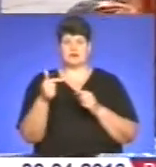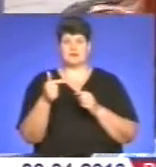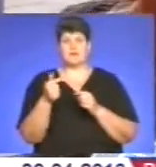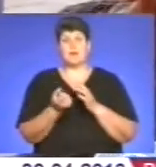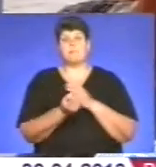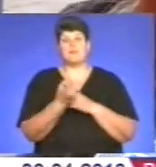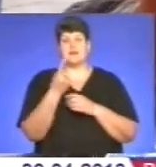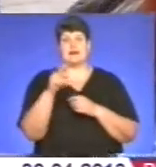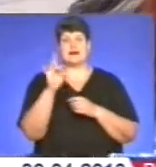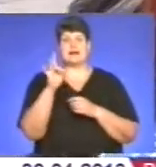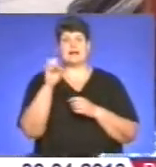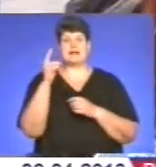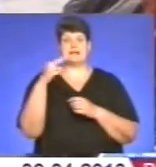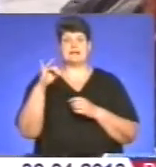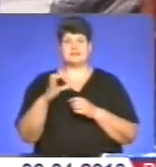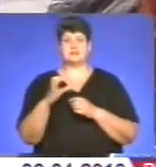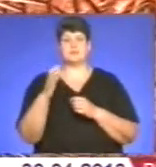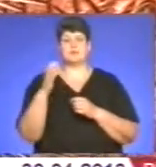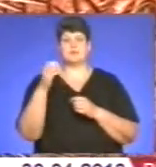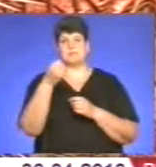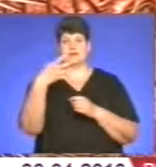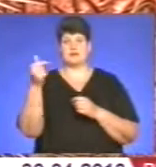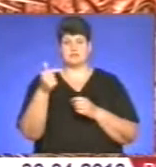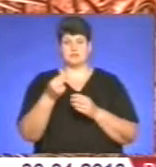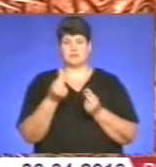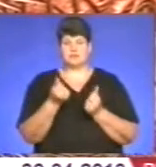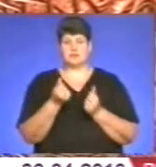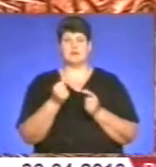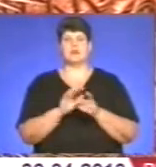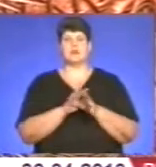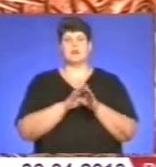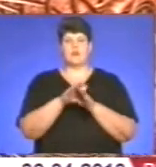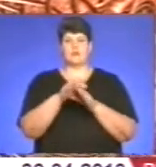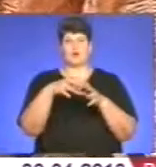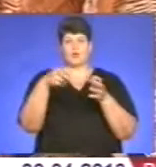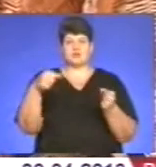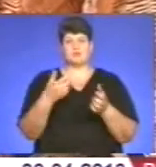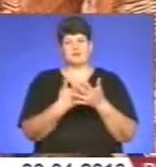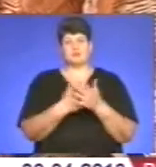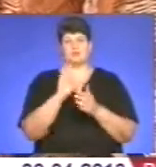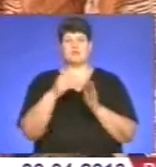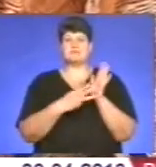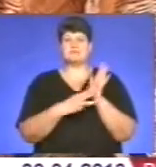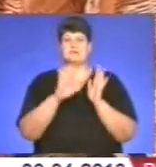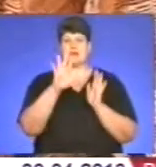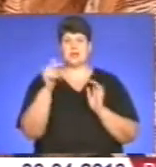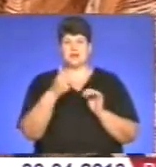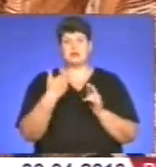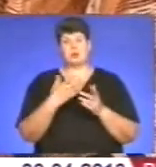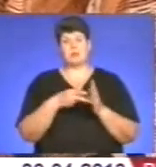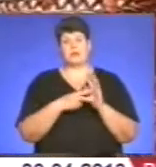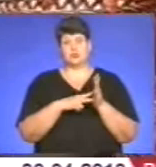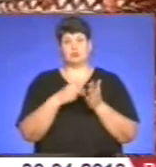Появилася радиска, вона 15 гривень коштує. Наповнити великодній кожик обідеться у 85 гривень. Якщо плануєте